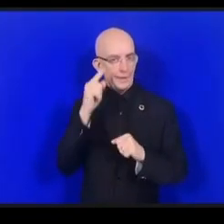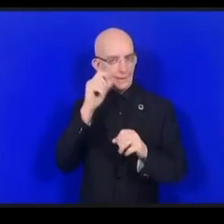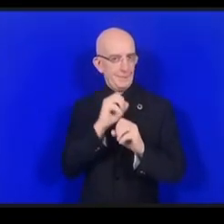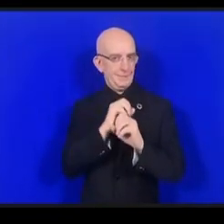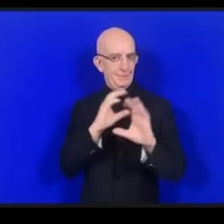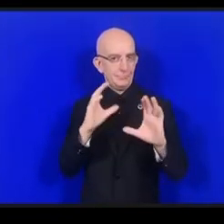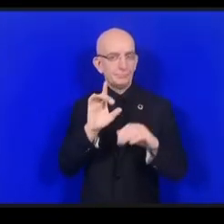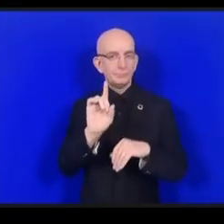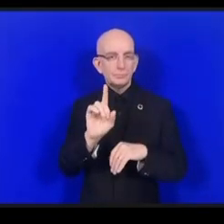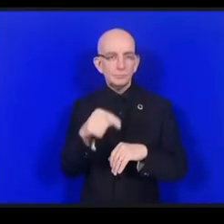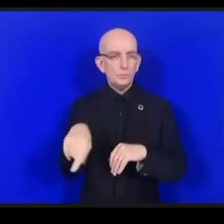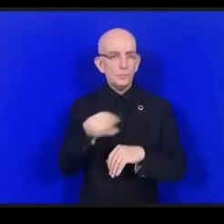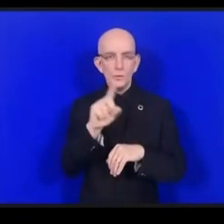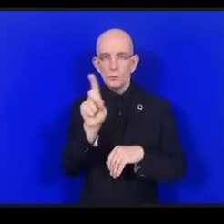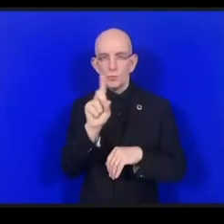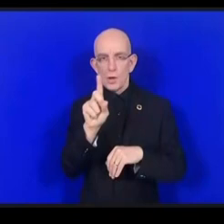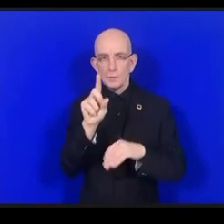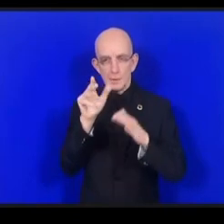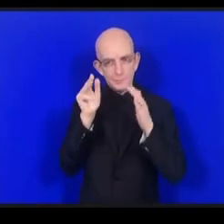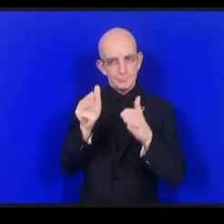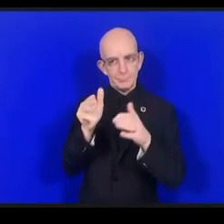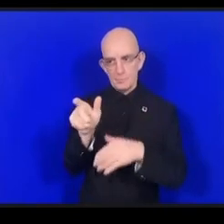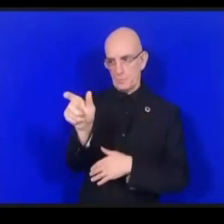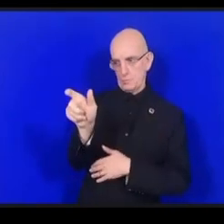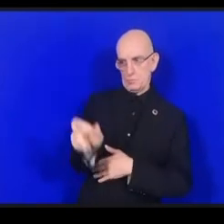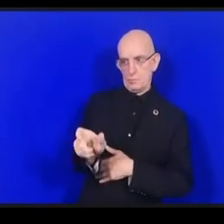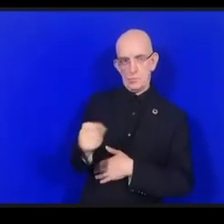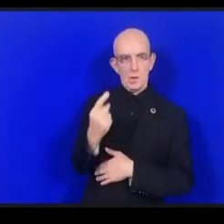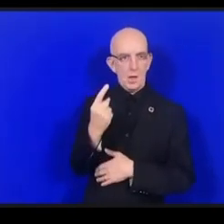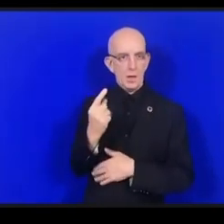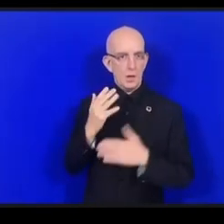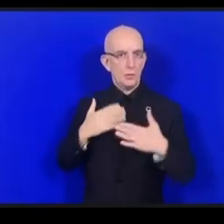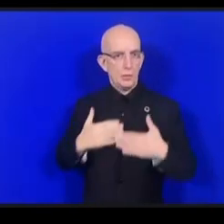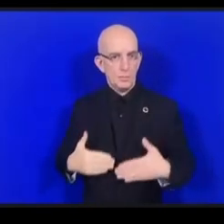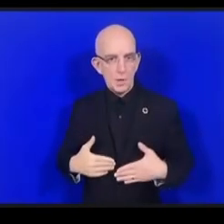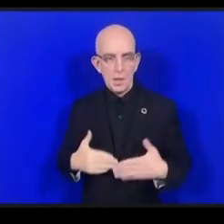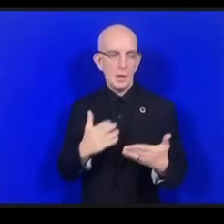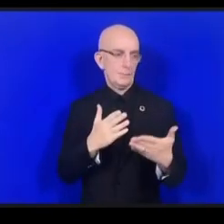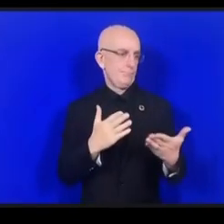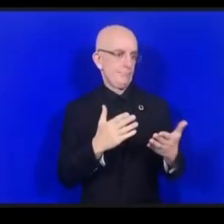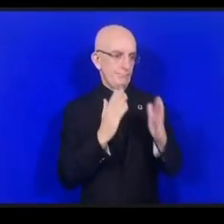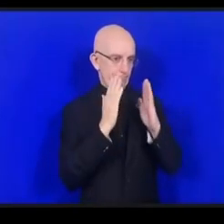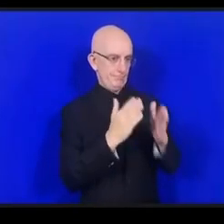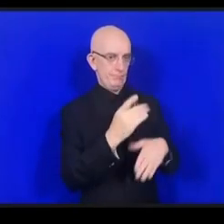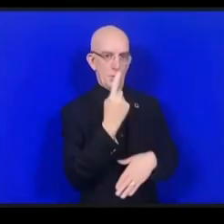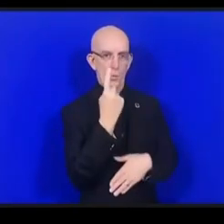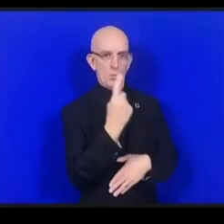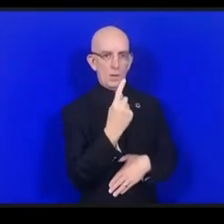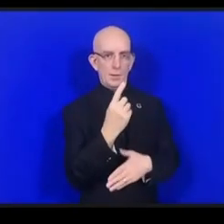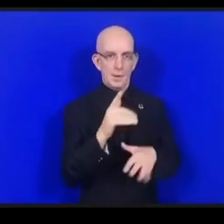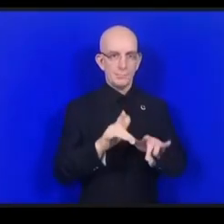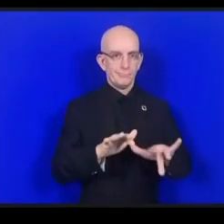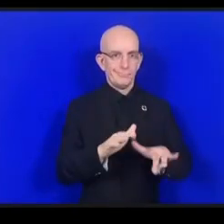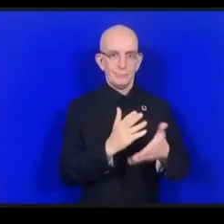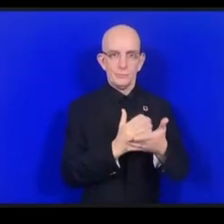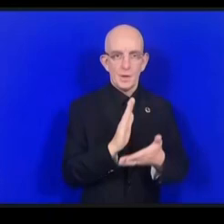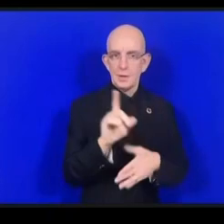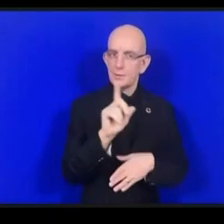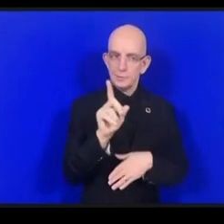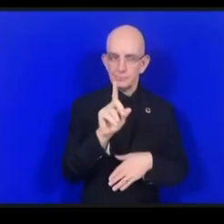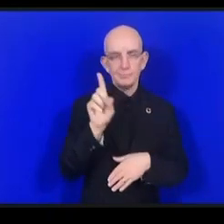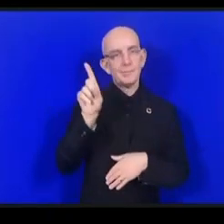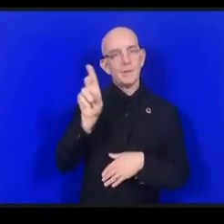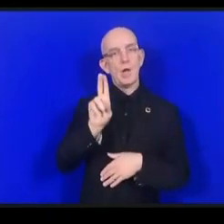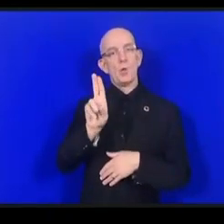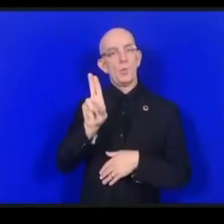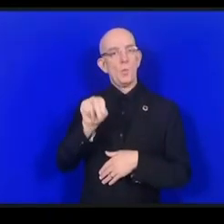وأن يتم إدماج حقوق الإنسان الرقمية في العالم الحقوقي